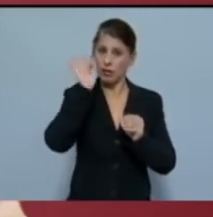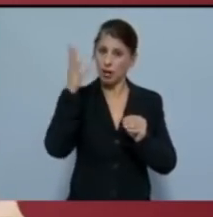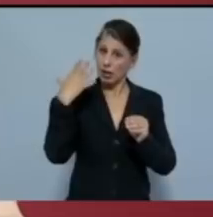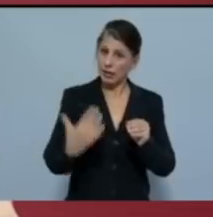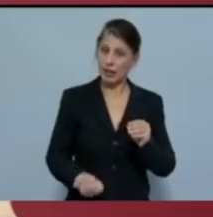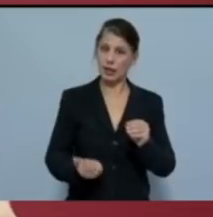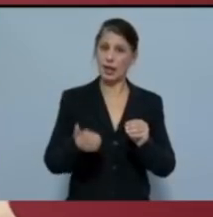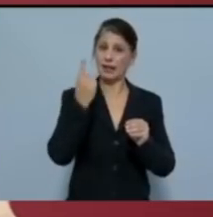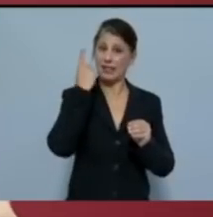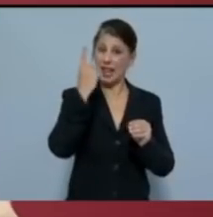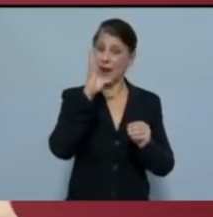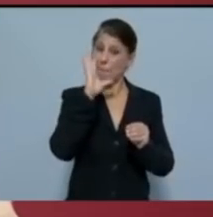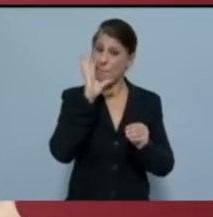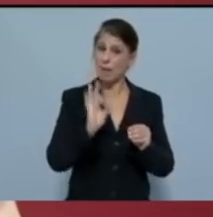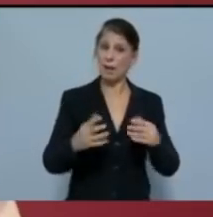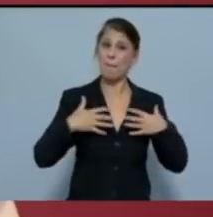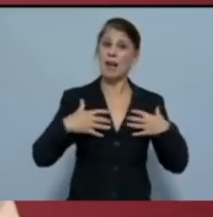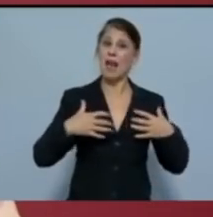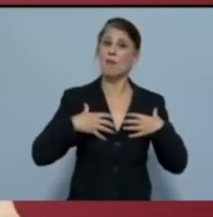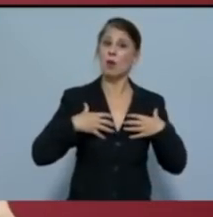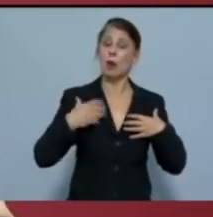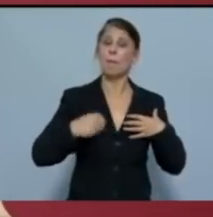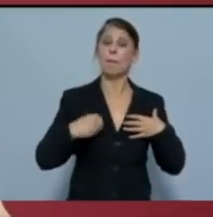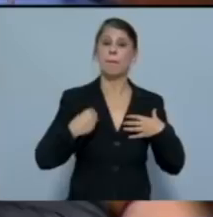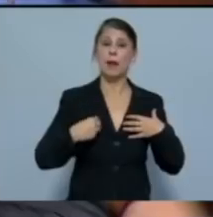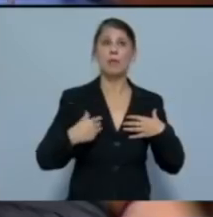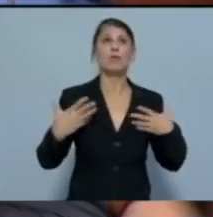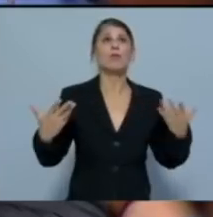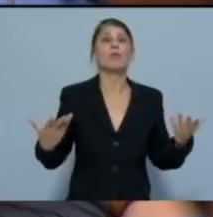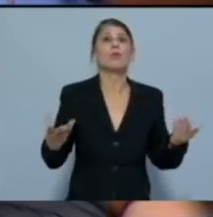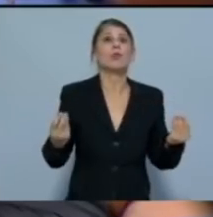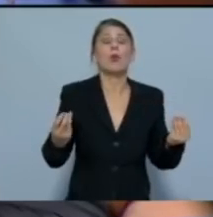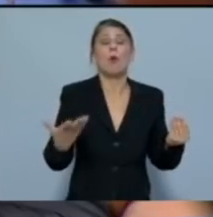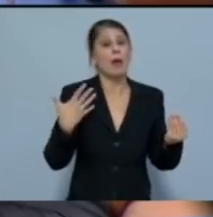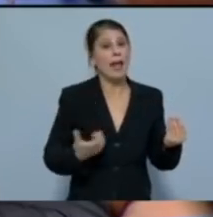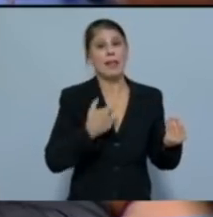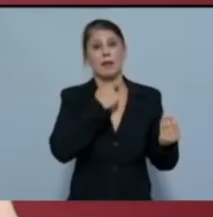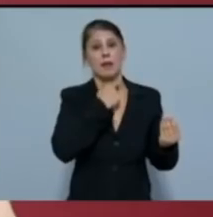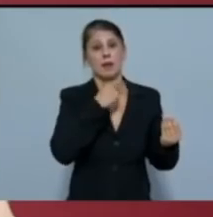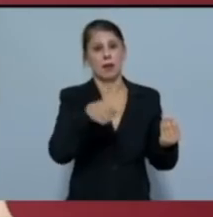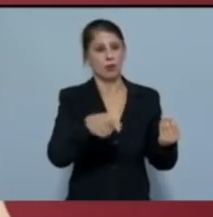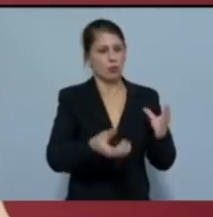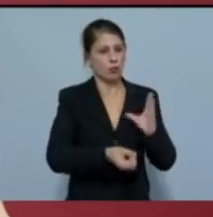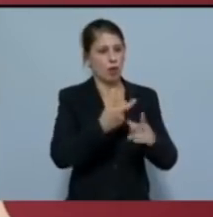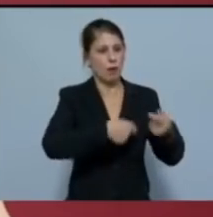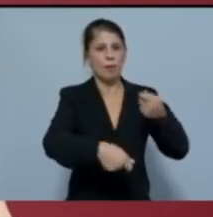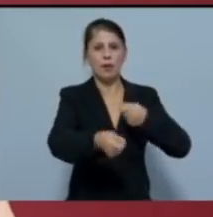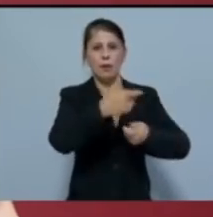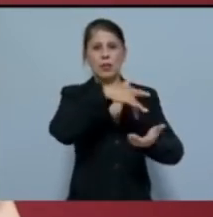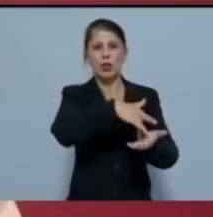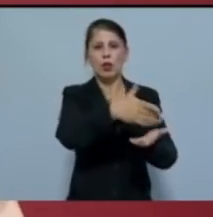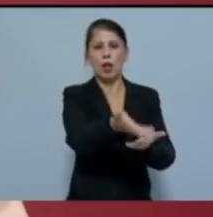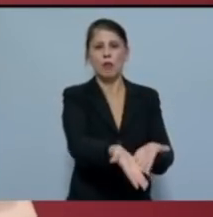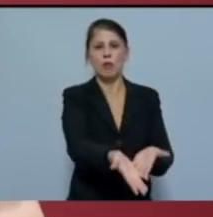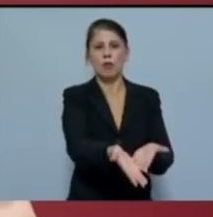αντί για ένα πραγματικό πνεύμονα πρασίνου, που τόσο έχει ανάγκη, ένα νέο επιχειρηματικό κέντρο